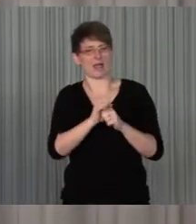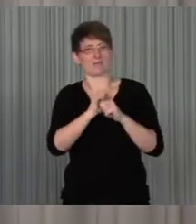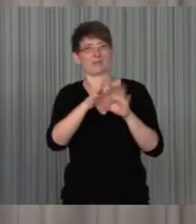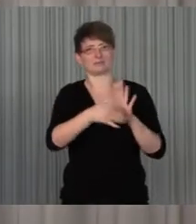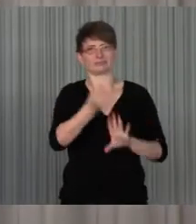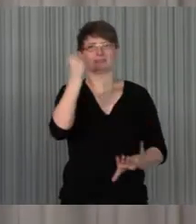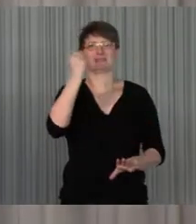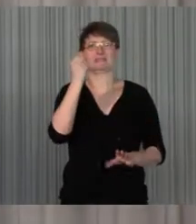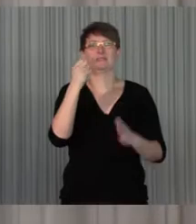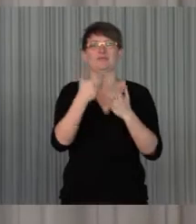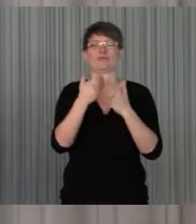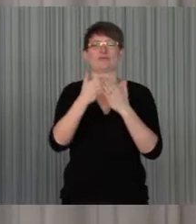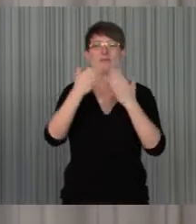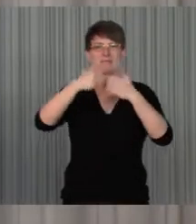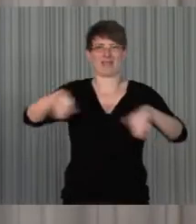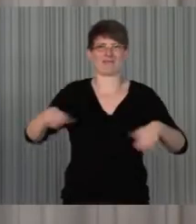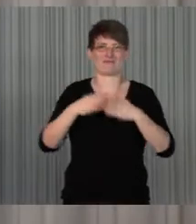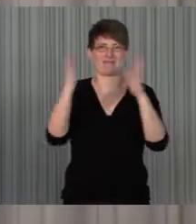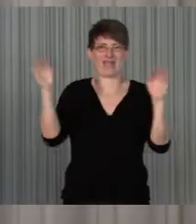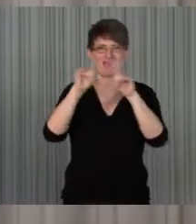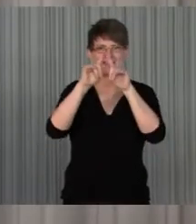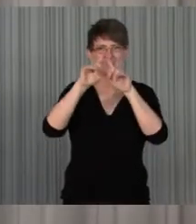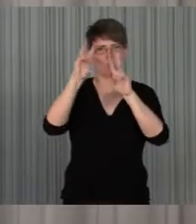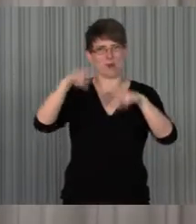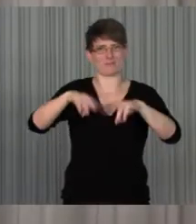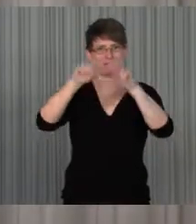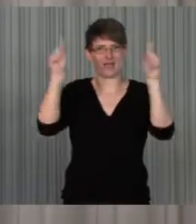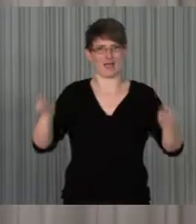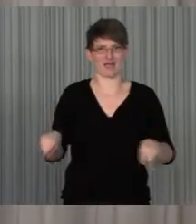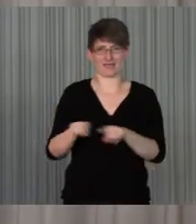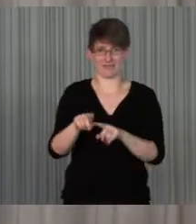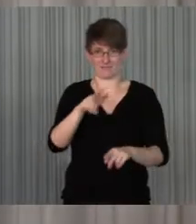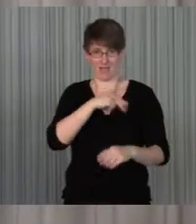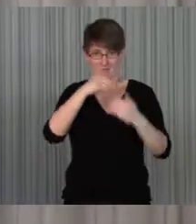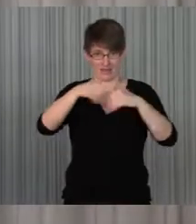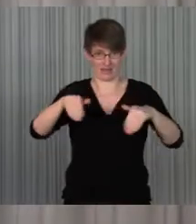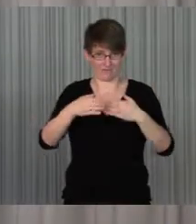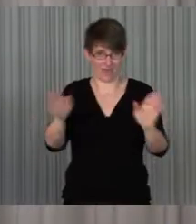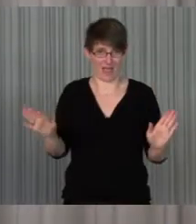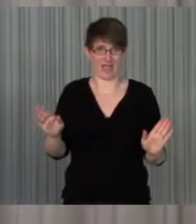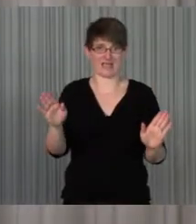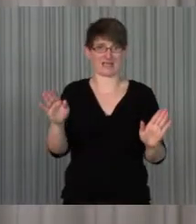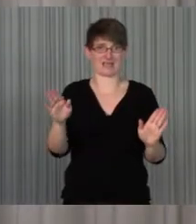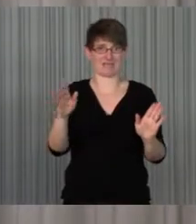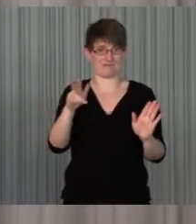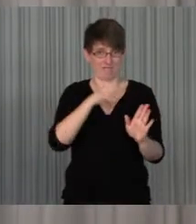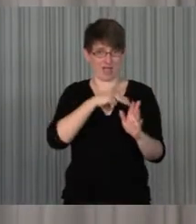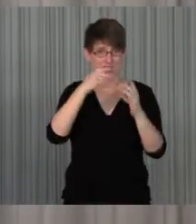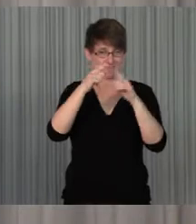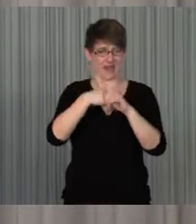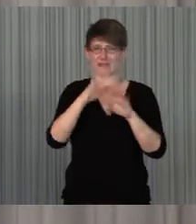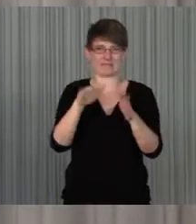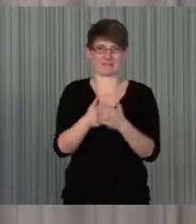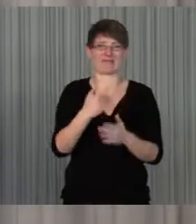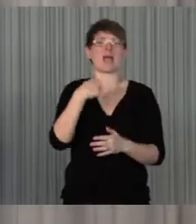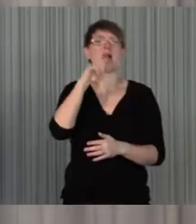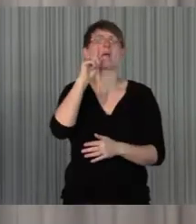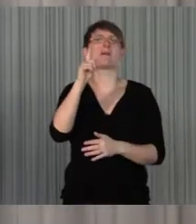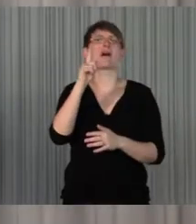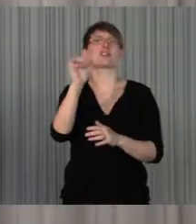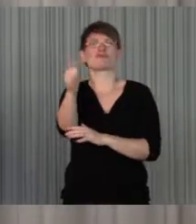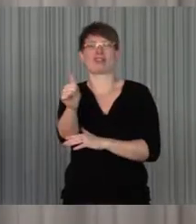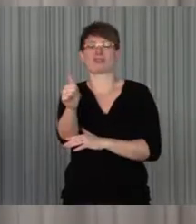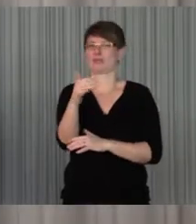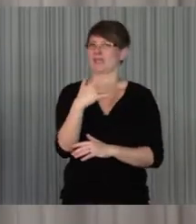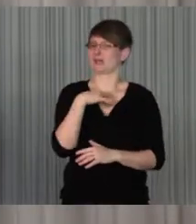barrierefreien Webseiten gibt. Die Schätzung ist aber tatsächlich eher deprimierend. Auch auf dem Zukunftskongress der Art von Mensch